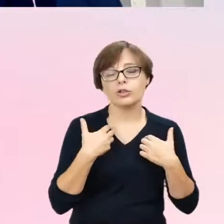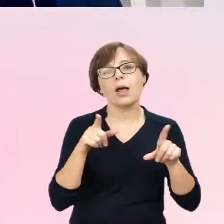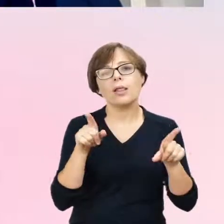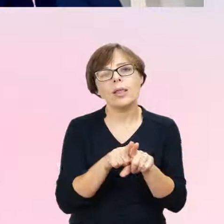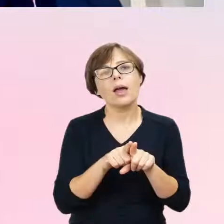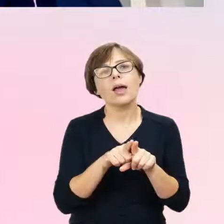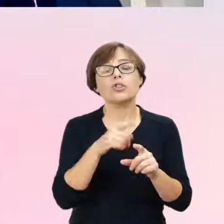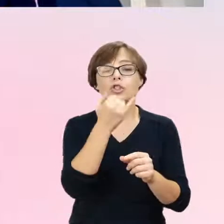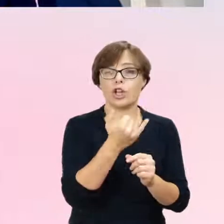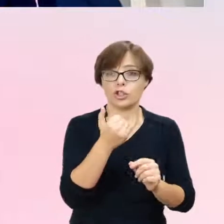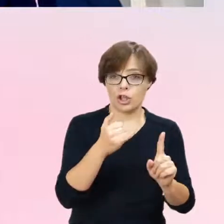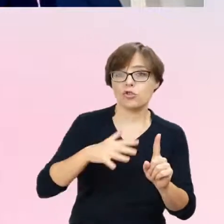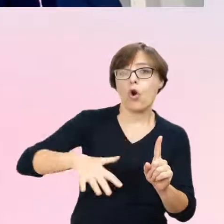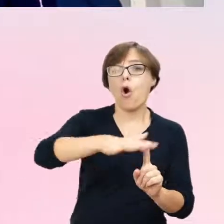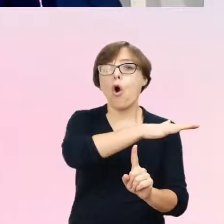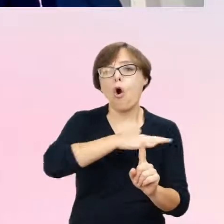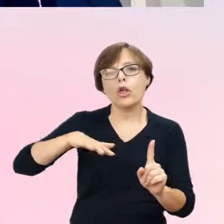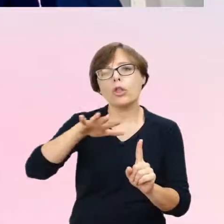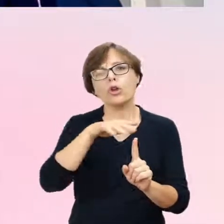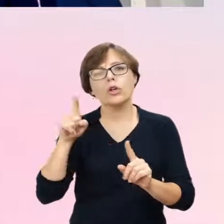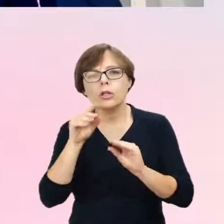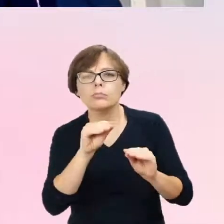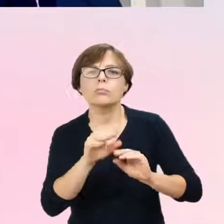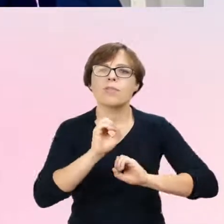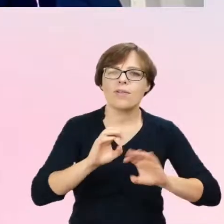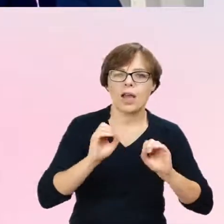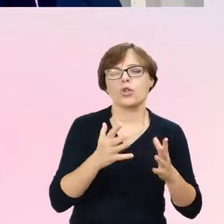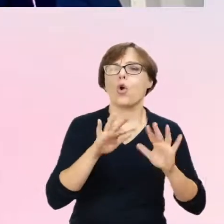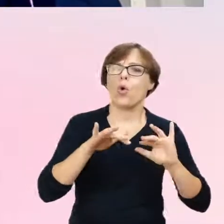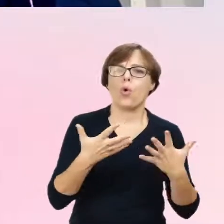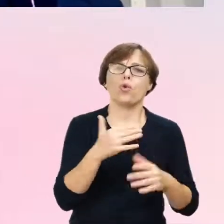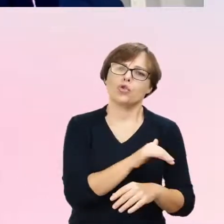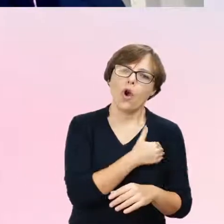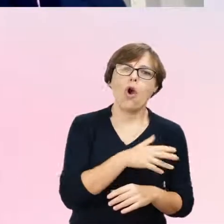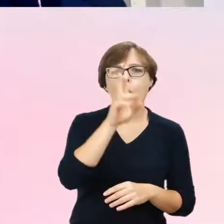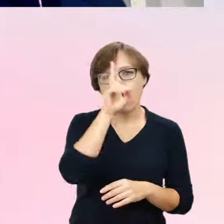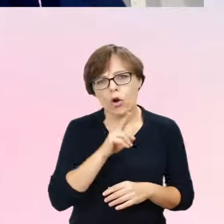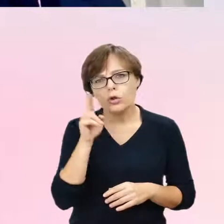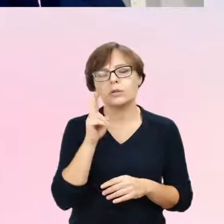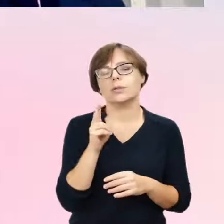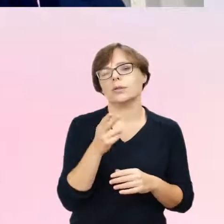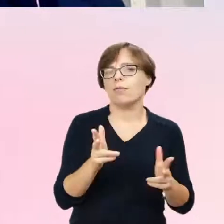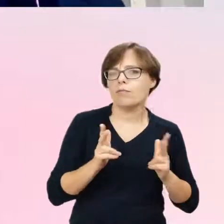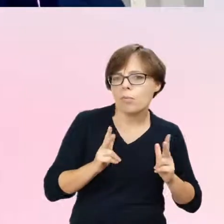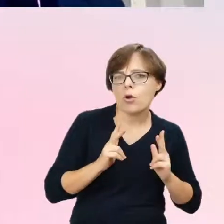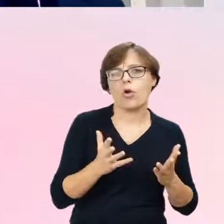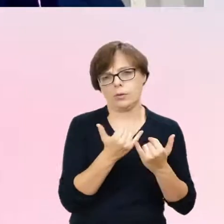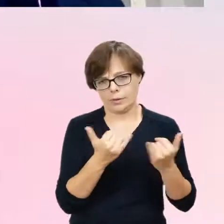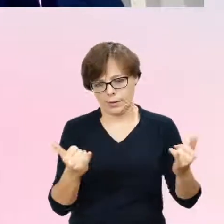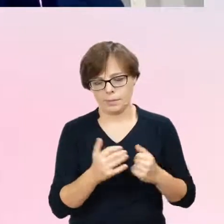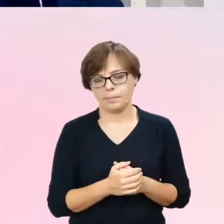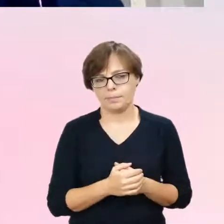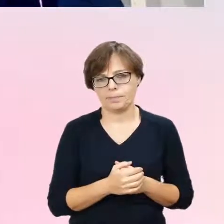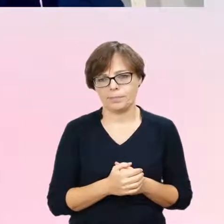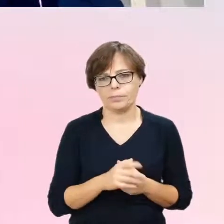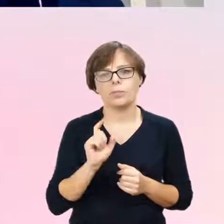dziecka czy osoby transpłciowej, rodzice szkoły, szkoła, tak, formy pozalekcyjne, wypoczynek. Tutaj w tym przypadku